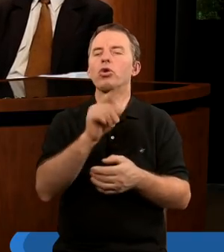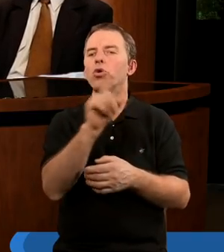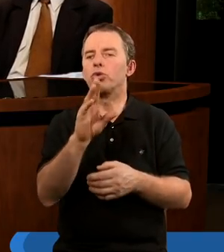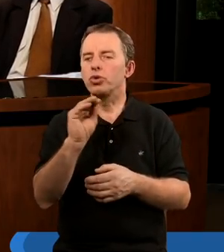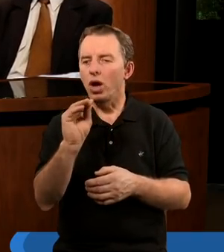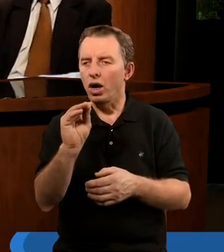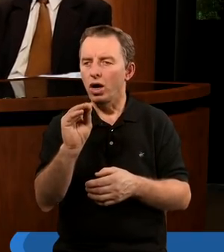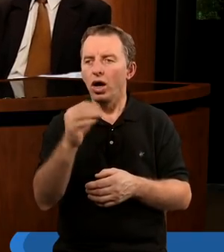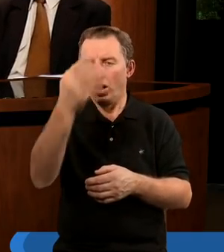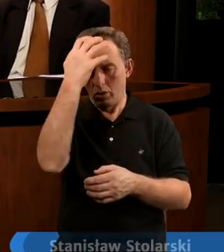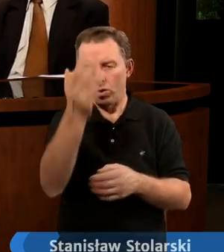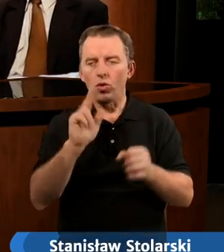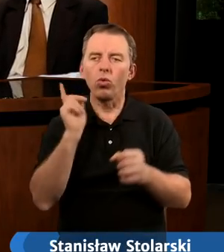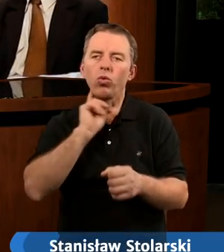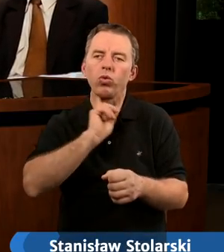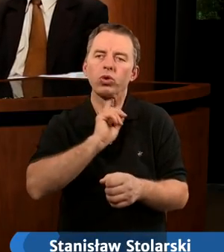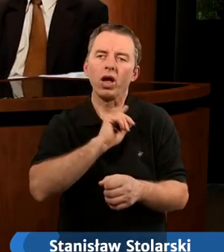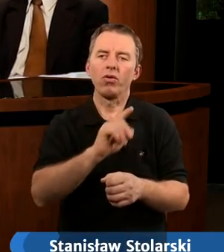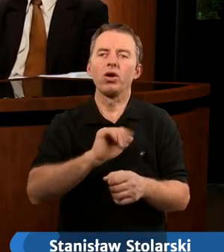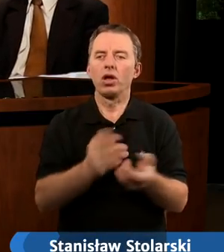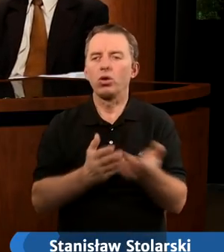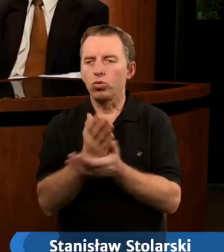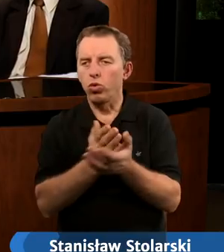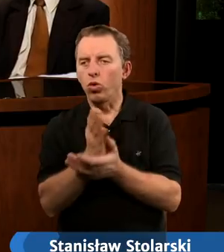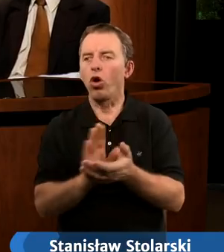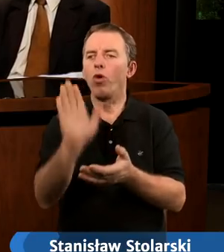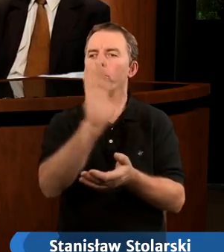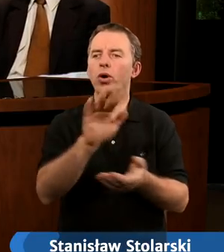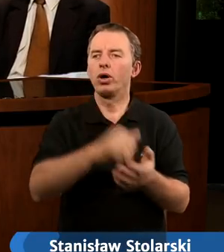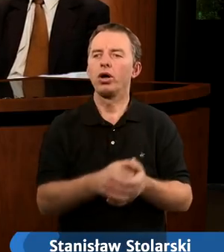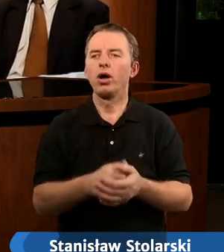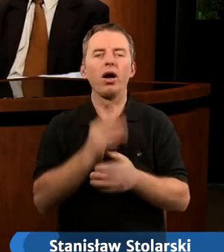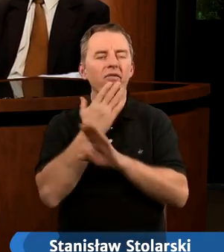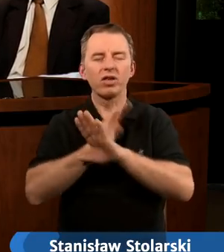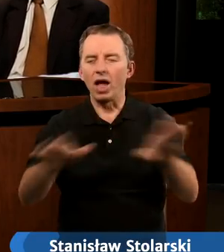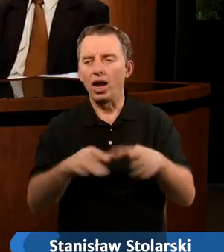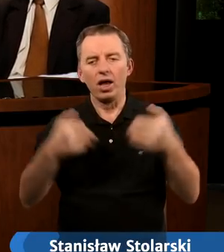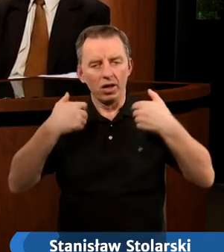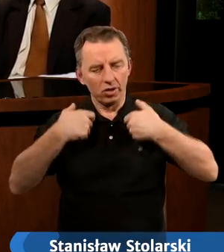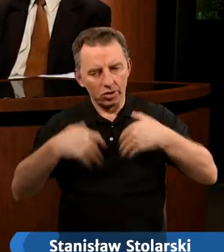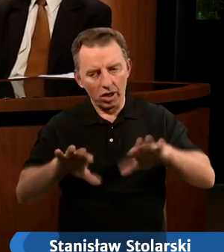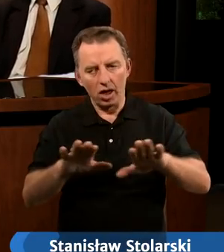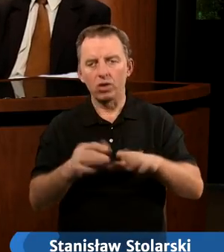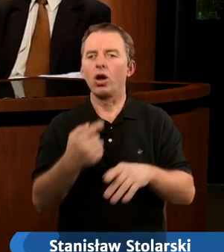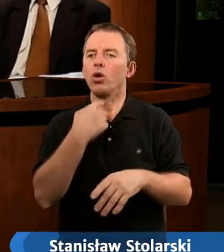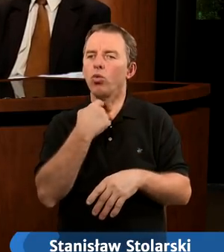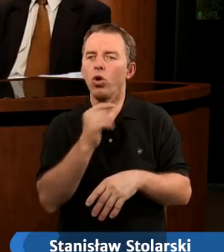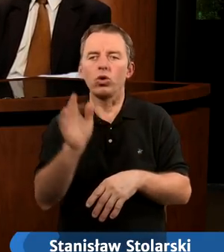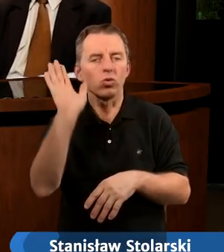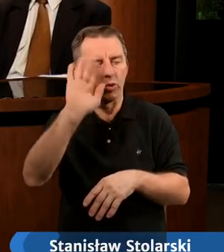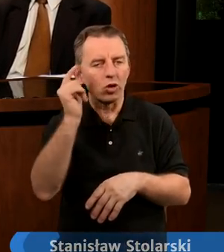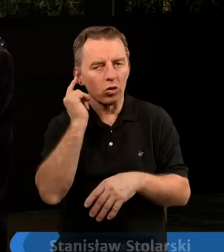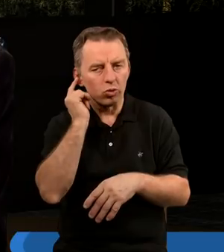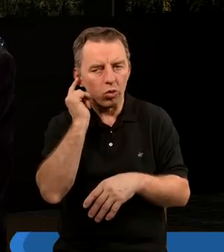król, który udawał, że jest sługą Bożym, wcale nie chciał Bożego głosu słuchać.